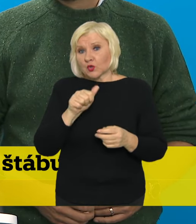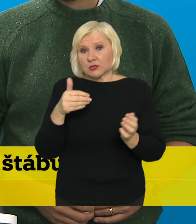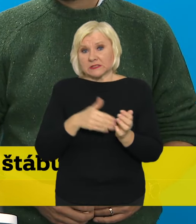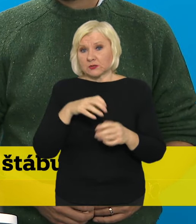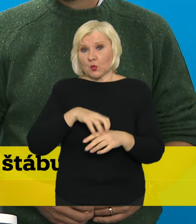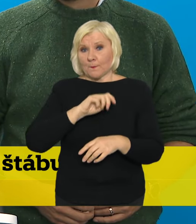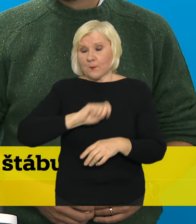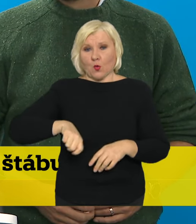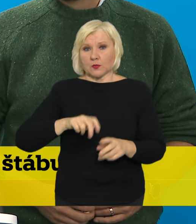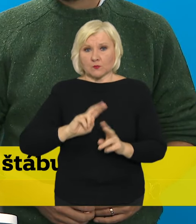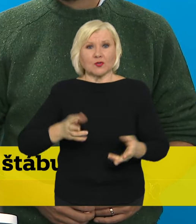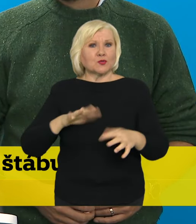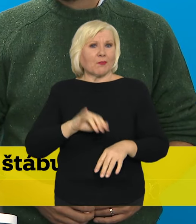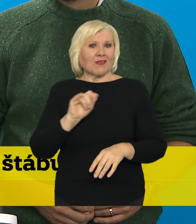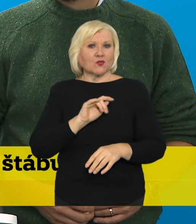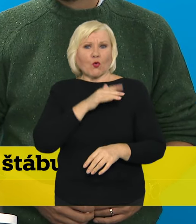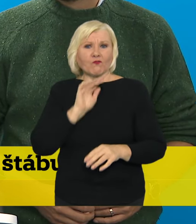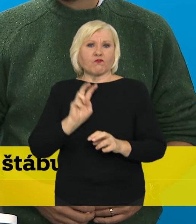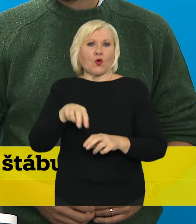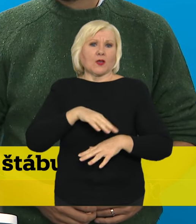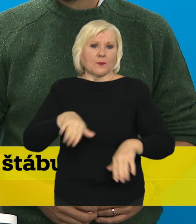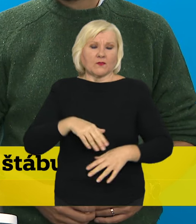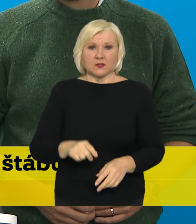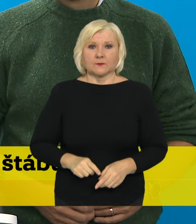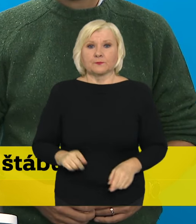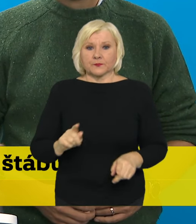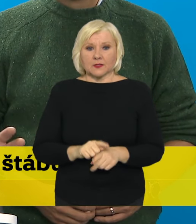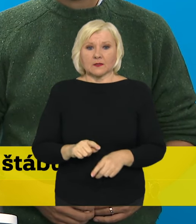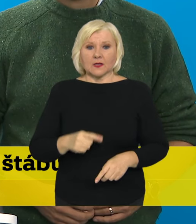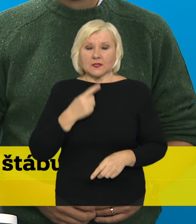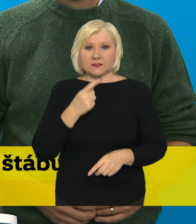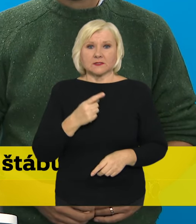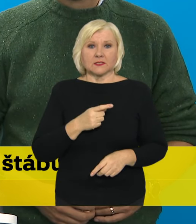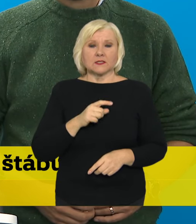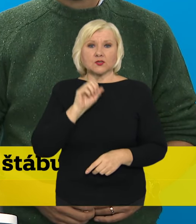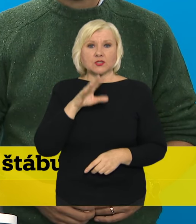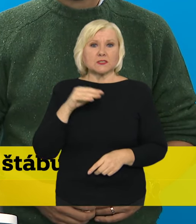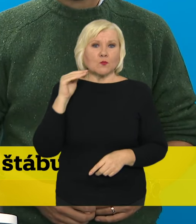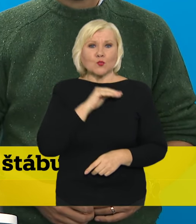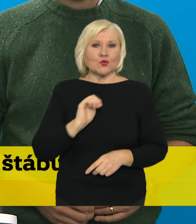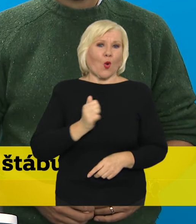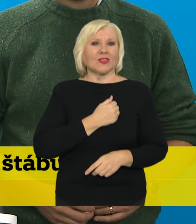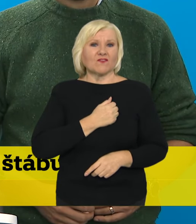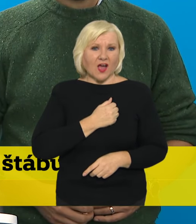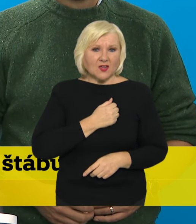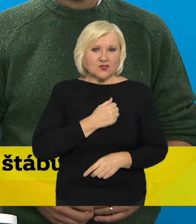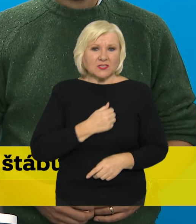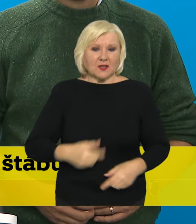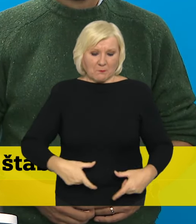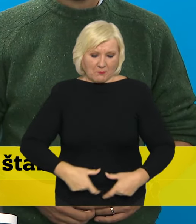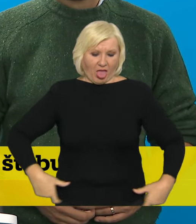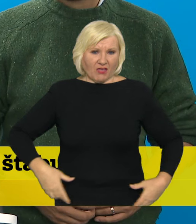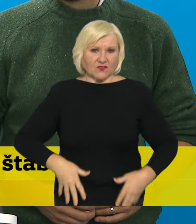Chtěl bych vzkázat odvážnému muži do půl těla v plavka, který v Otrokovicích skákal do